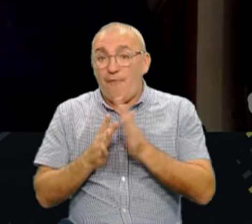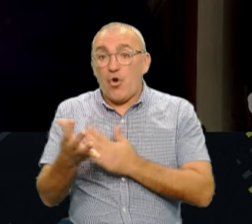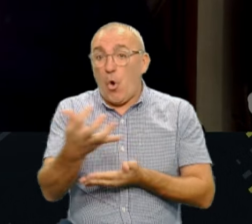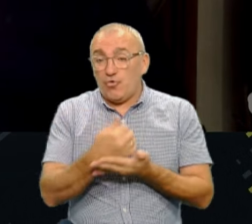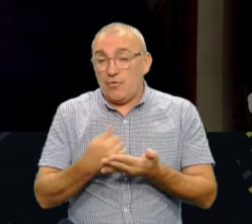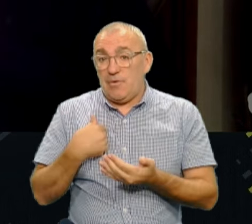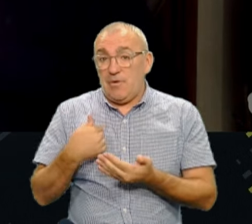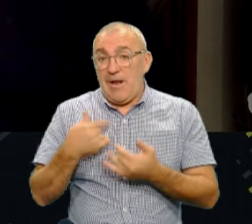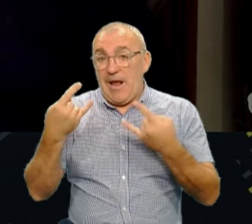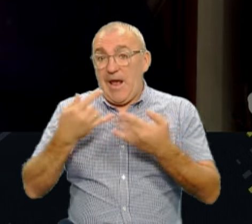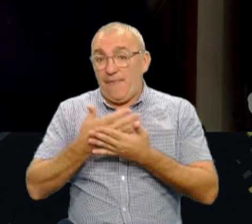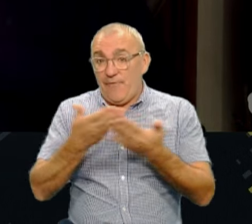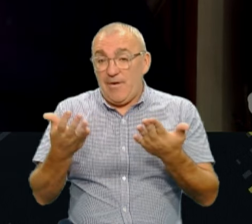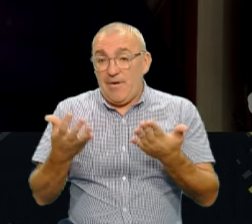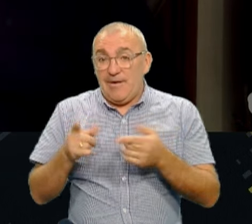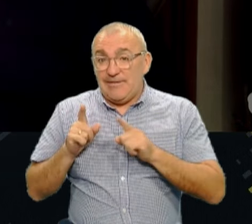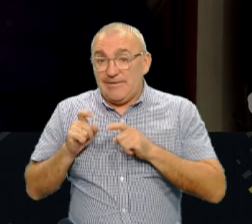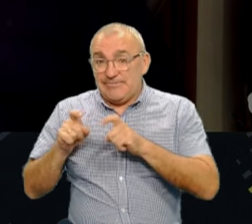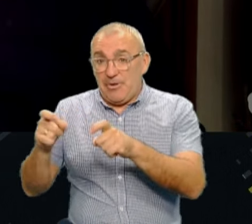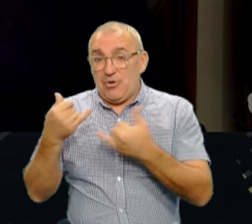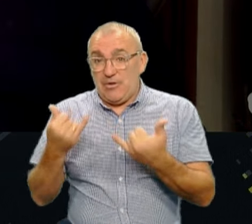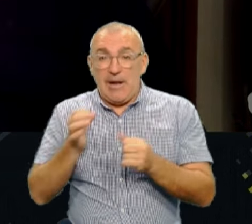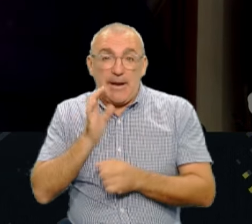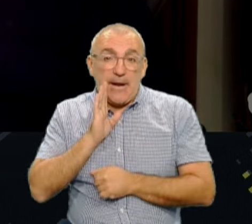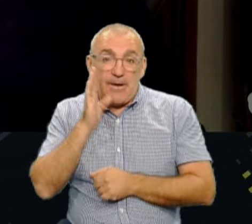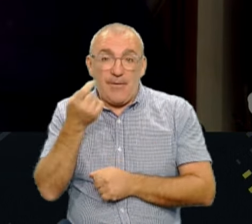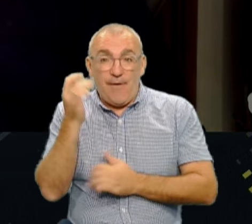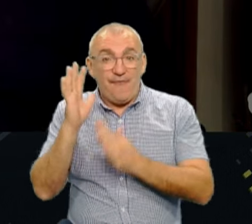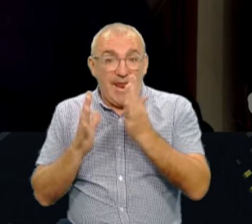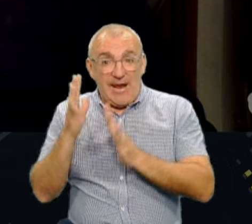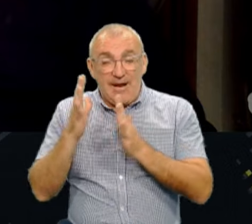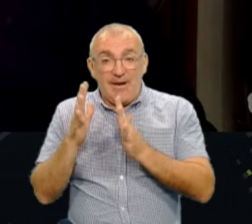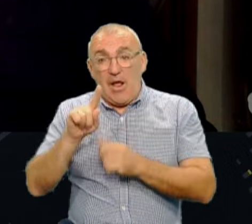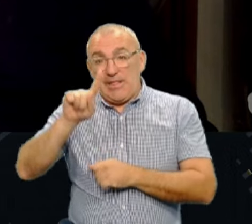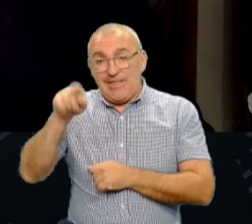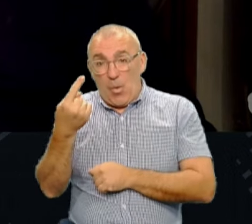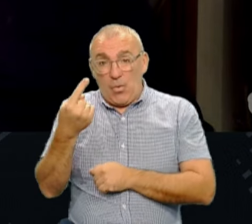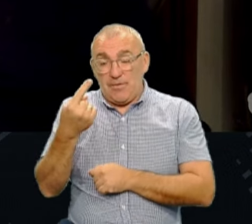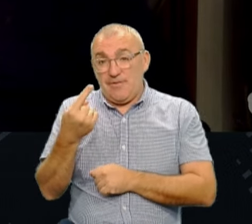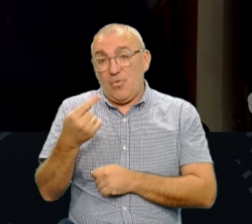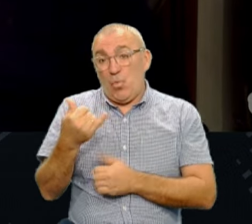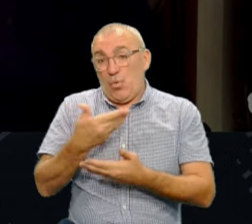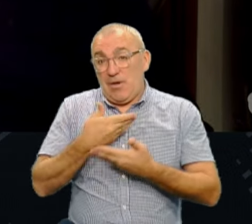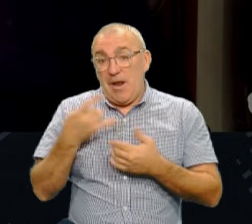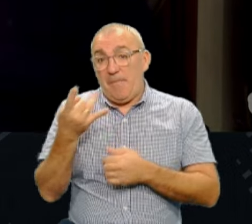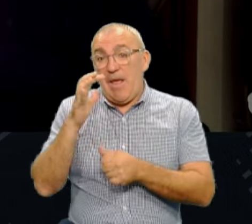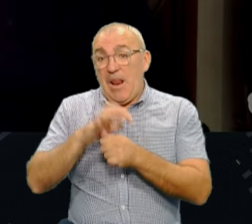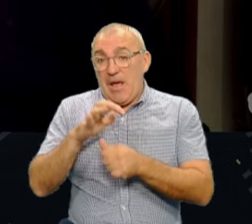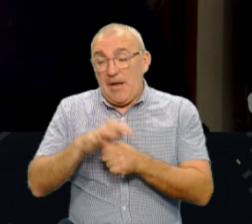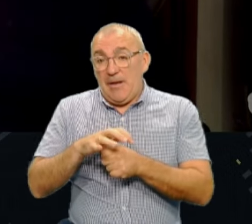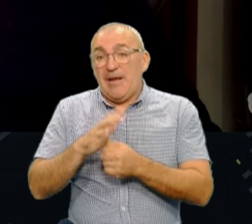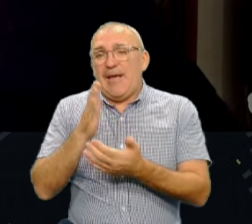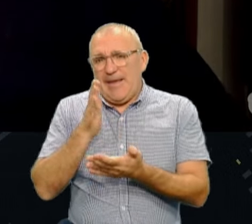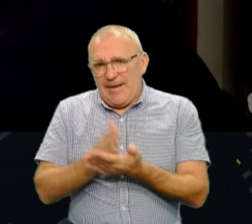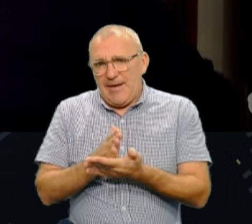ефіру збігав сьогодні раненько трошки в ліс на годинку. Ну, що тут у нас, білих грибів, в принципі, є, але